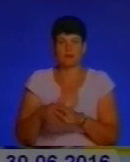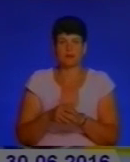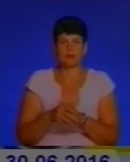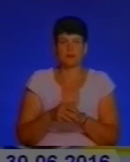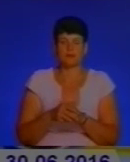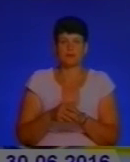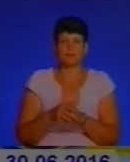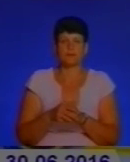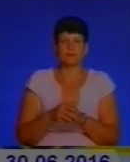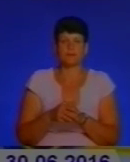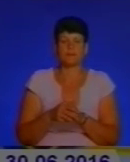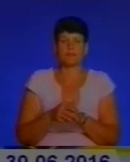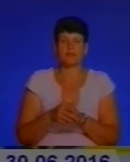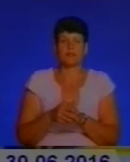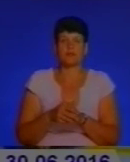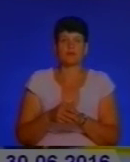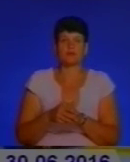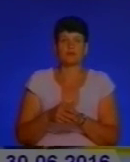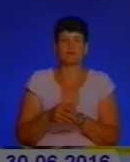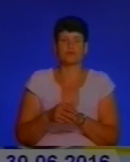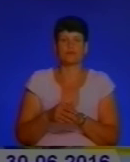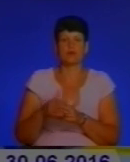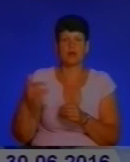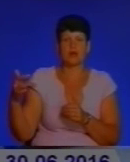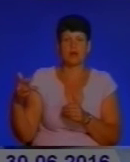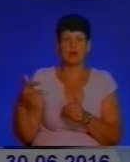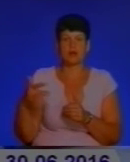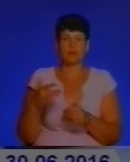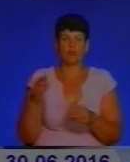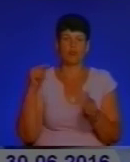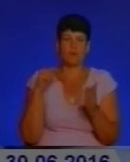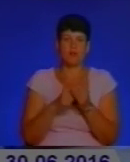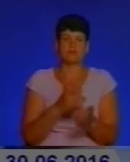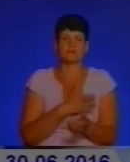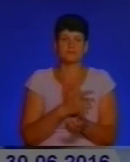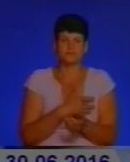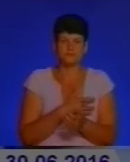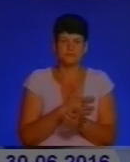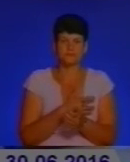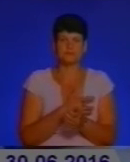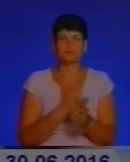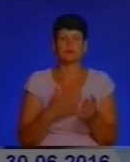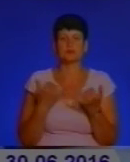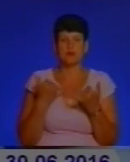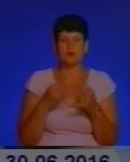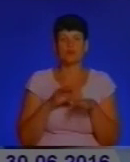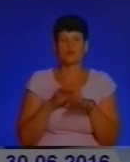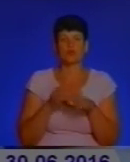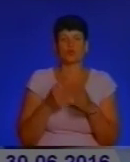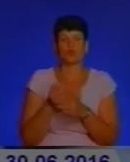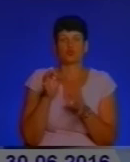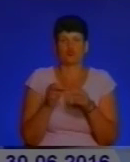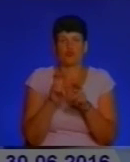проникаючого ножового поранення в ліву половину грудної клітки з ускорженням серця. На даний час триває досудове розслідування,